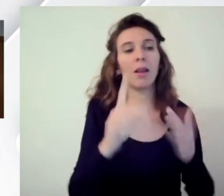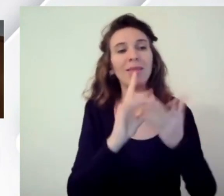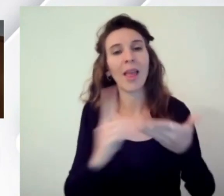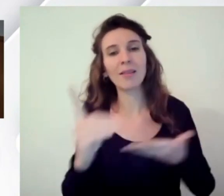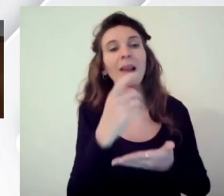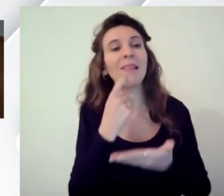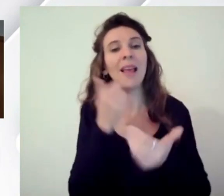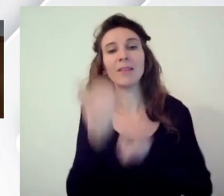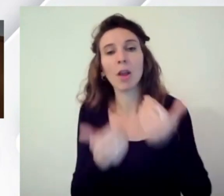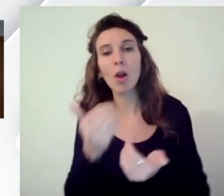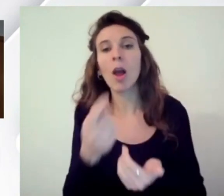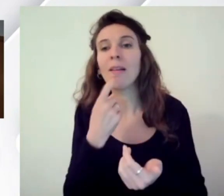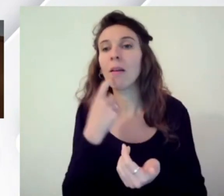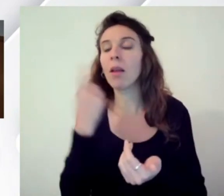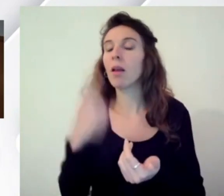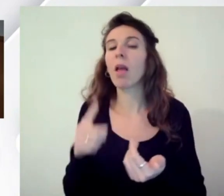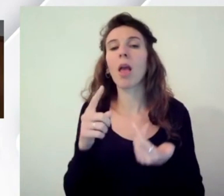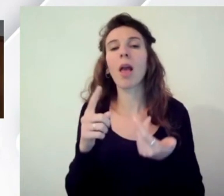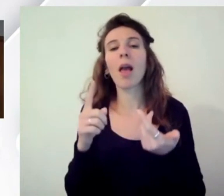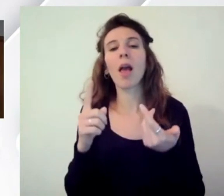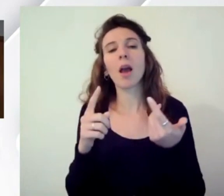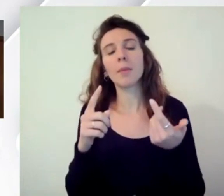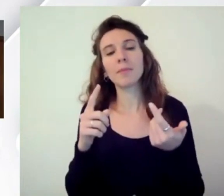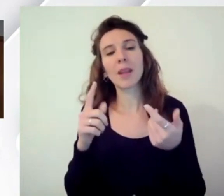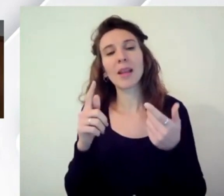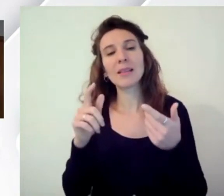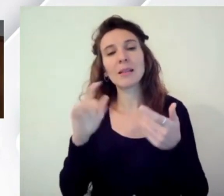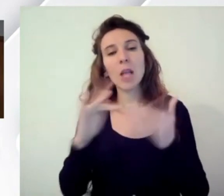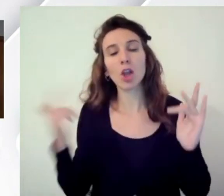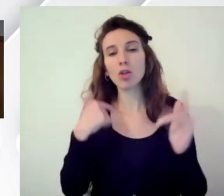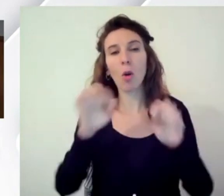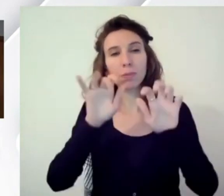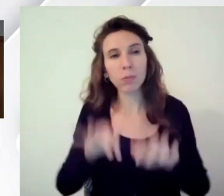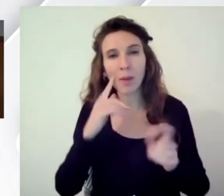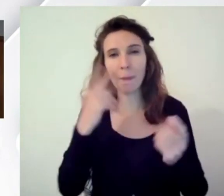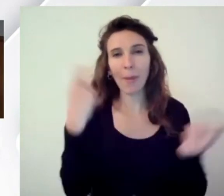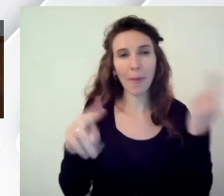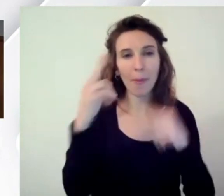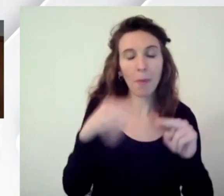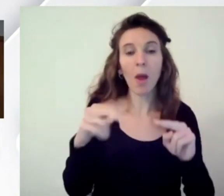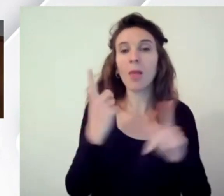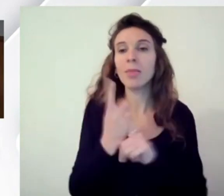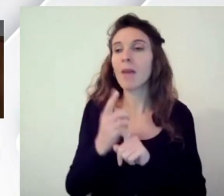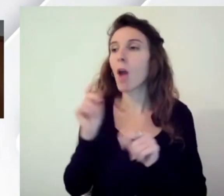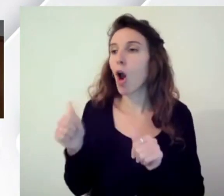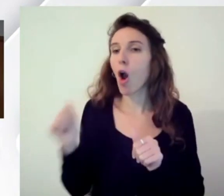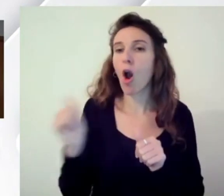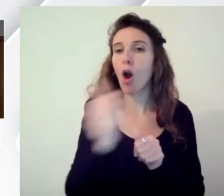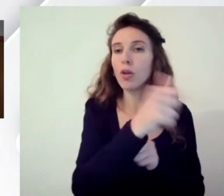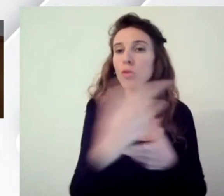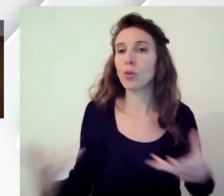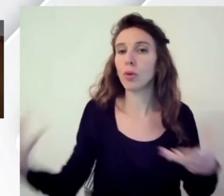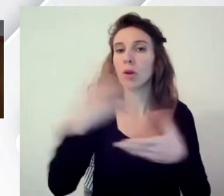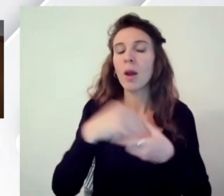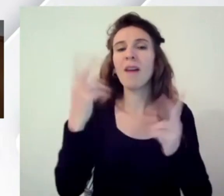edita i contenuti di un sito tutti vanno coinvolti nell'accessibilità di un ecosistema di design però poi definiamo cos'è questo ecosistema se non